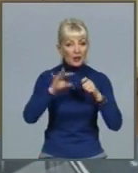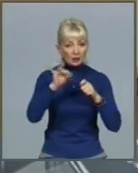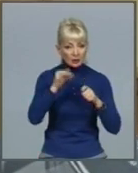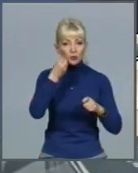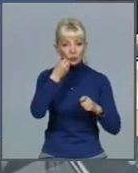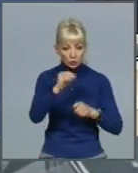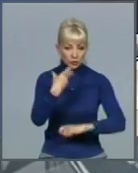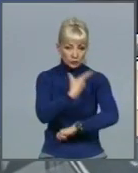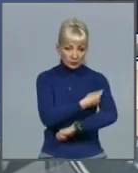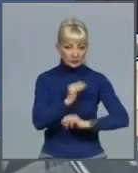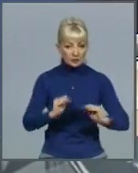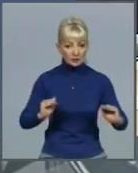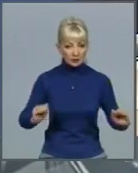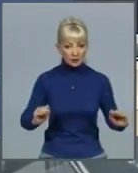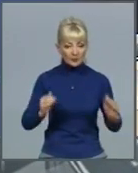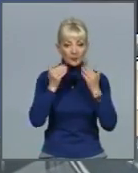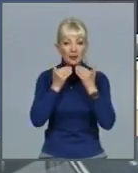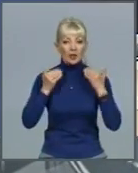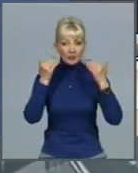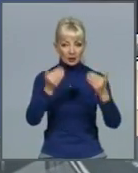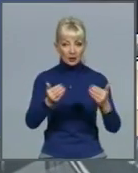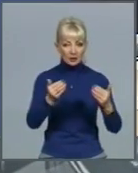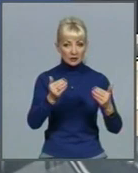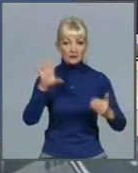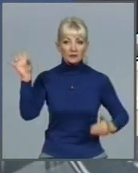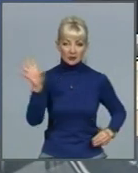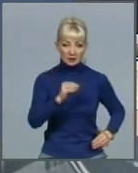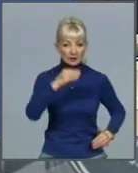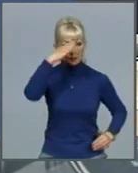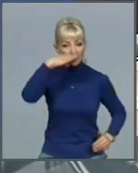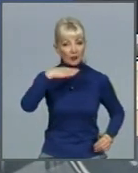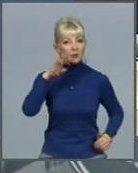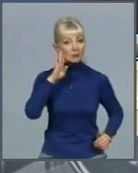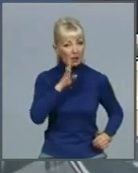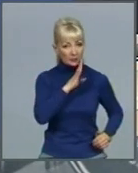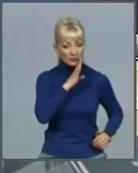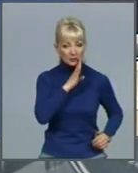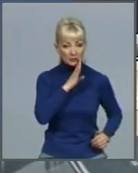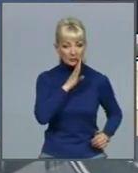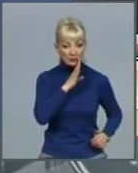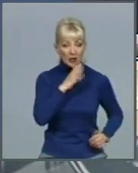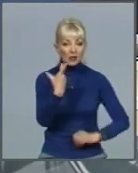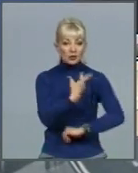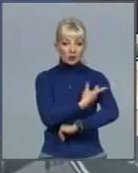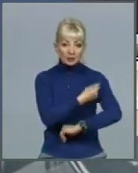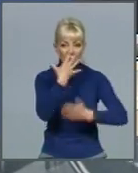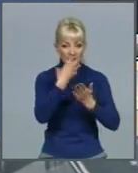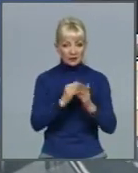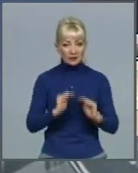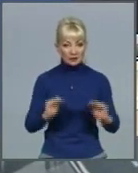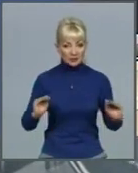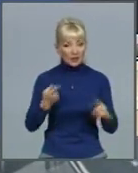Звертаюся до всіх батьків щодо щеплення своїх дітей. Це дуже важливо